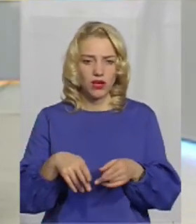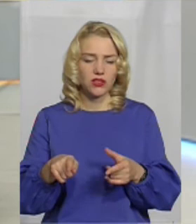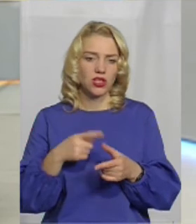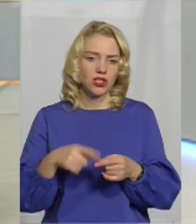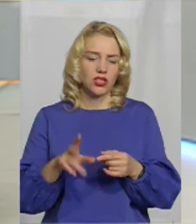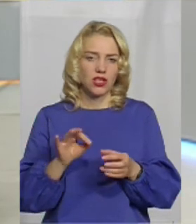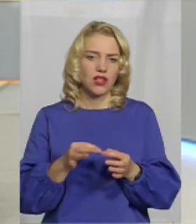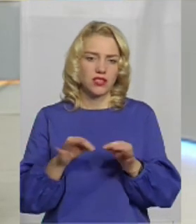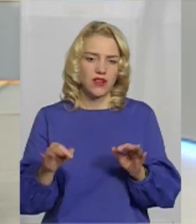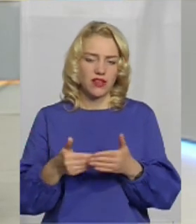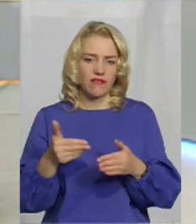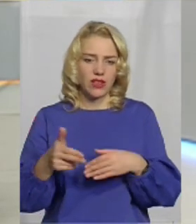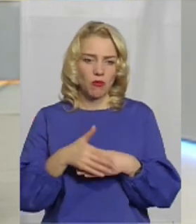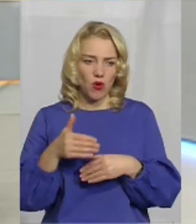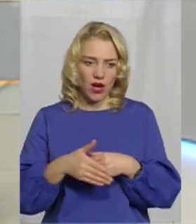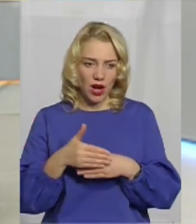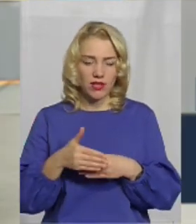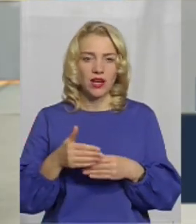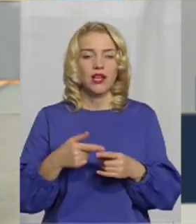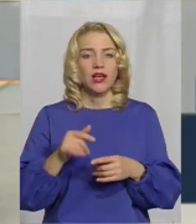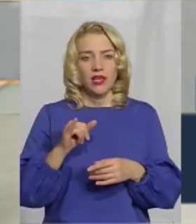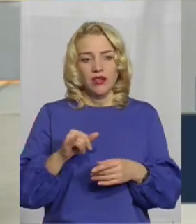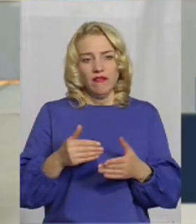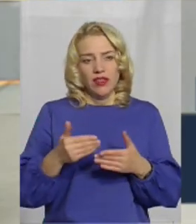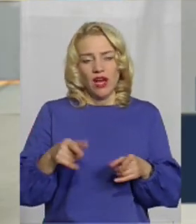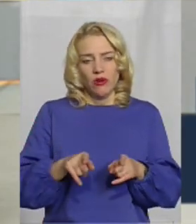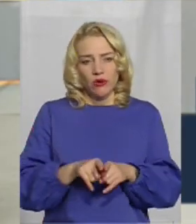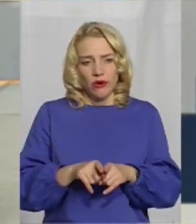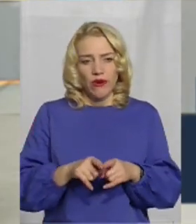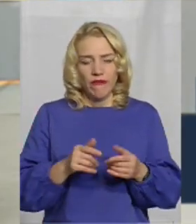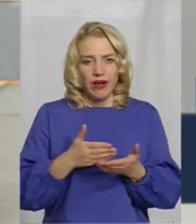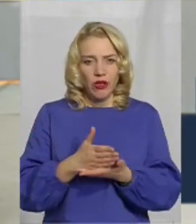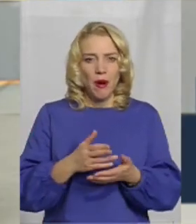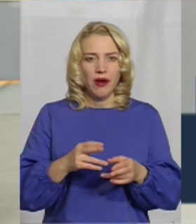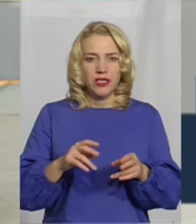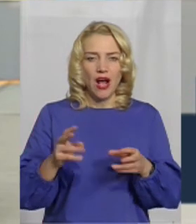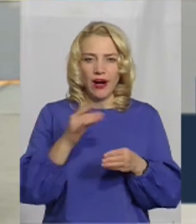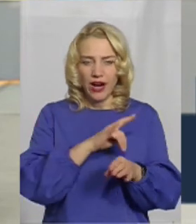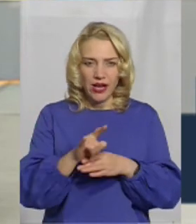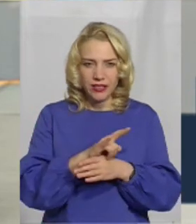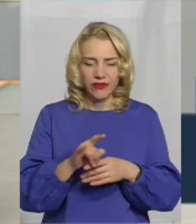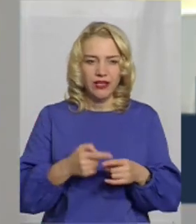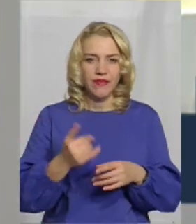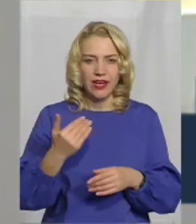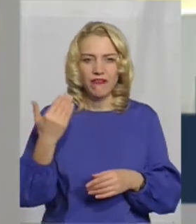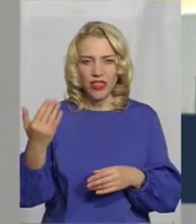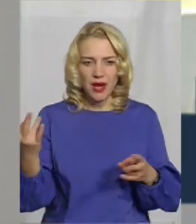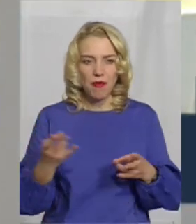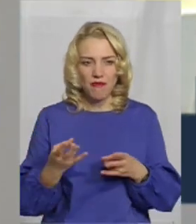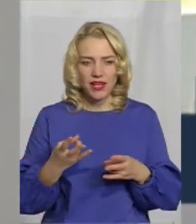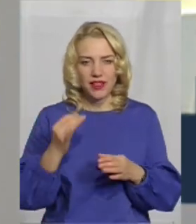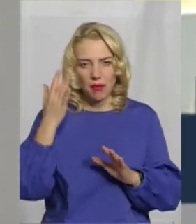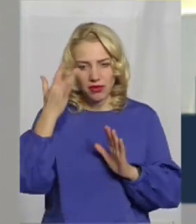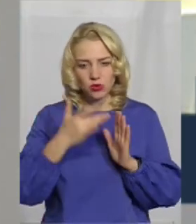на звільнення від покарання. Тобто, отакого різного плану шахрайські схеми. І вони мають на